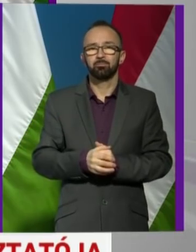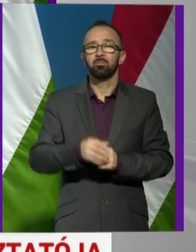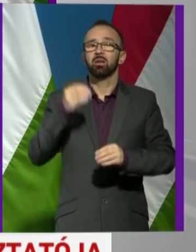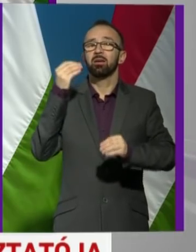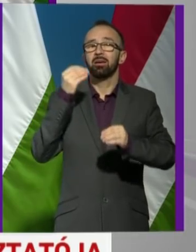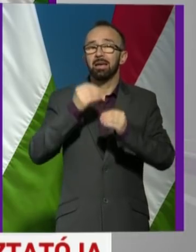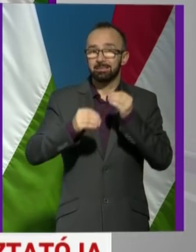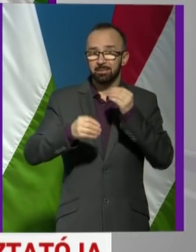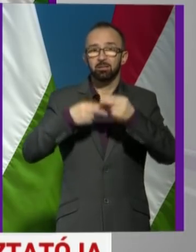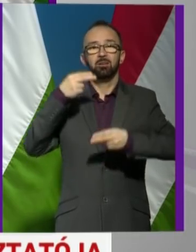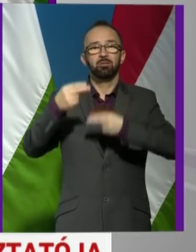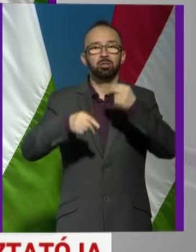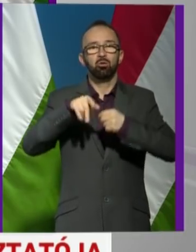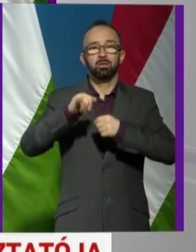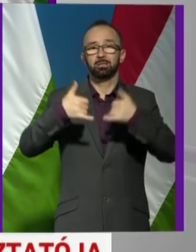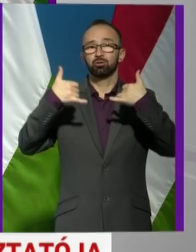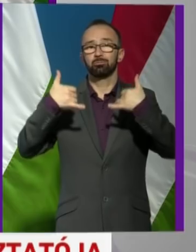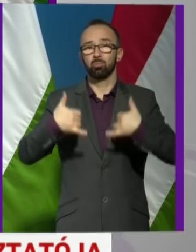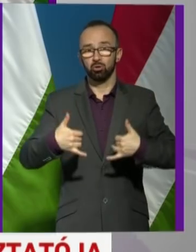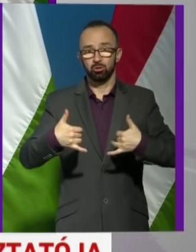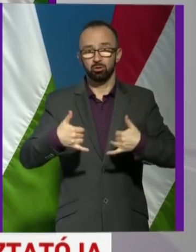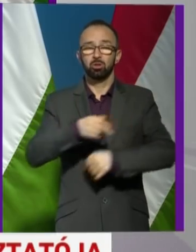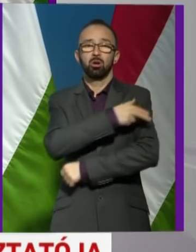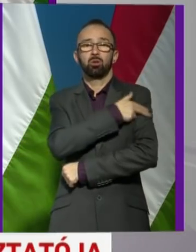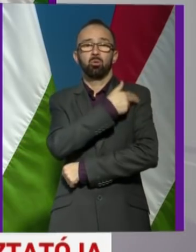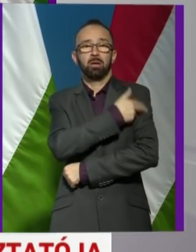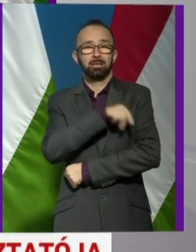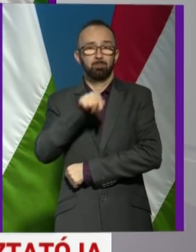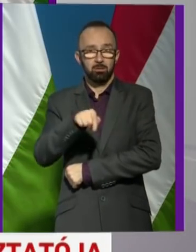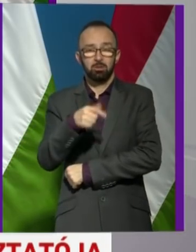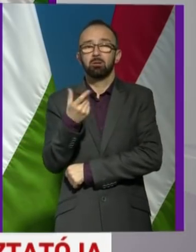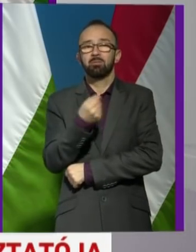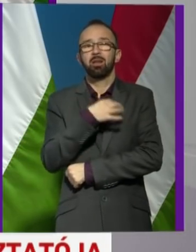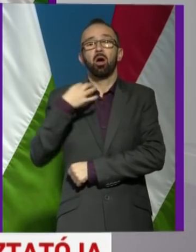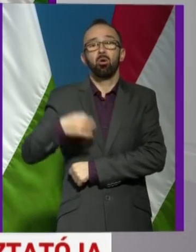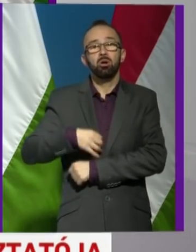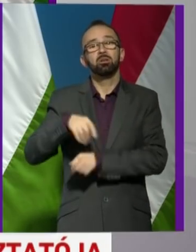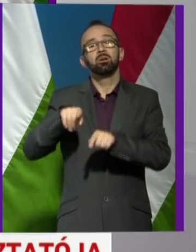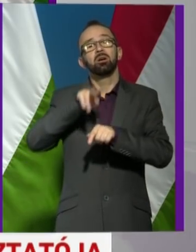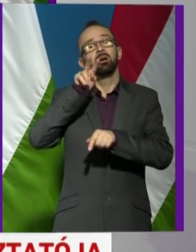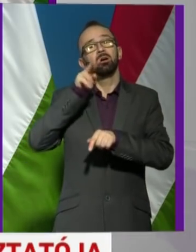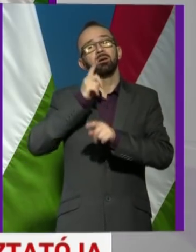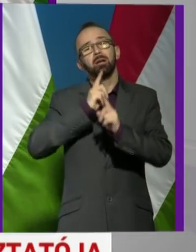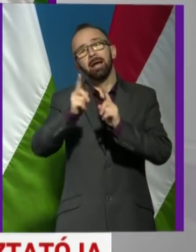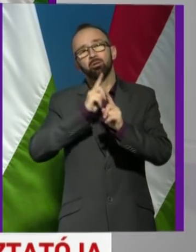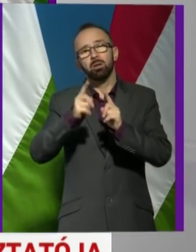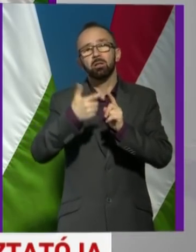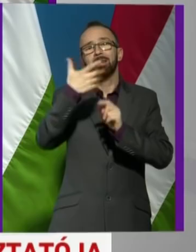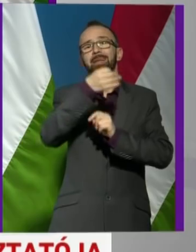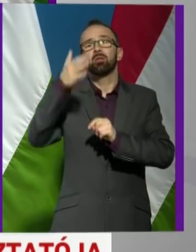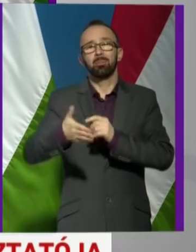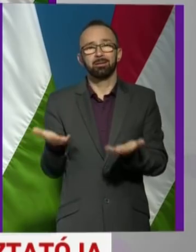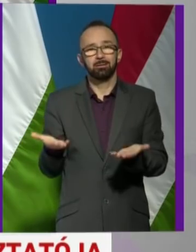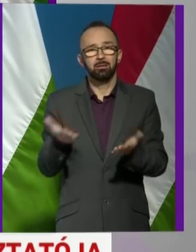Ezért vizsgáljuk azt is most a kórházban, mivel a hölgy látogatta, de csak két napig.